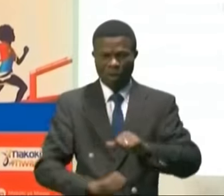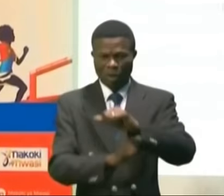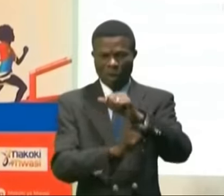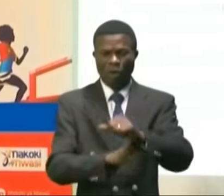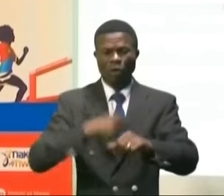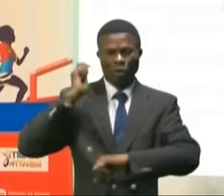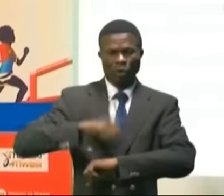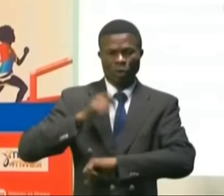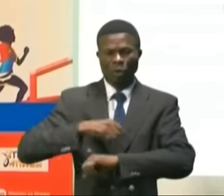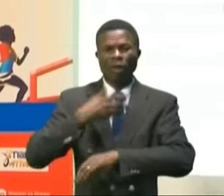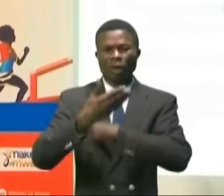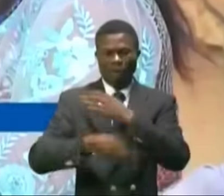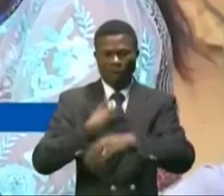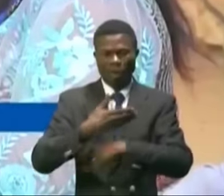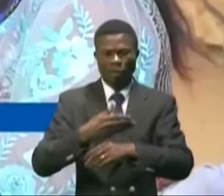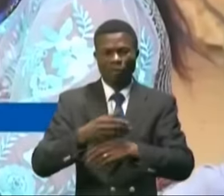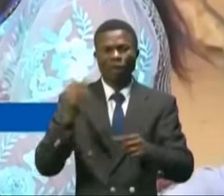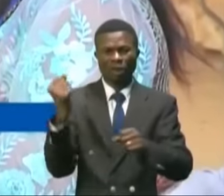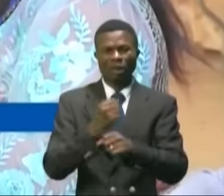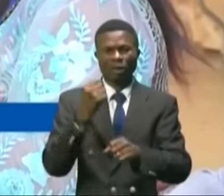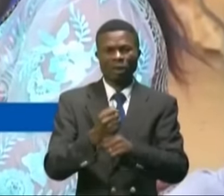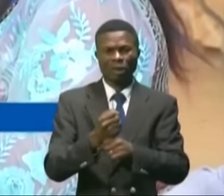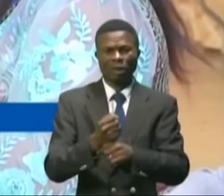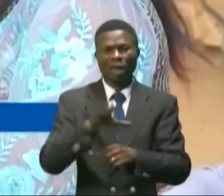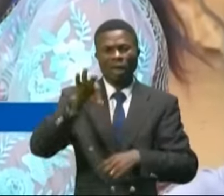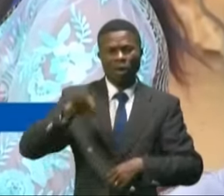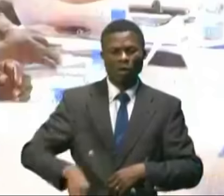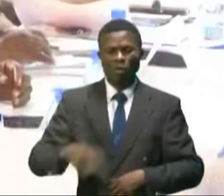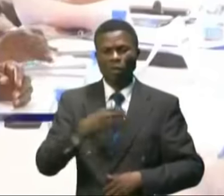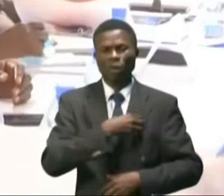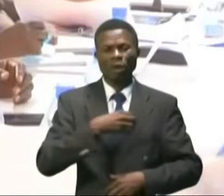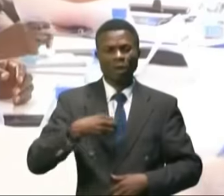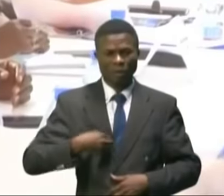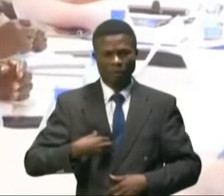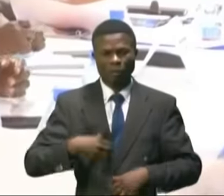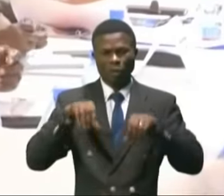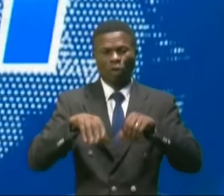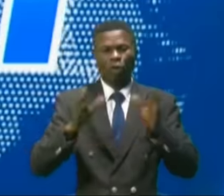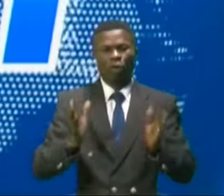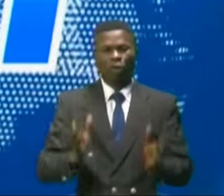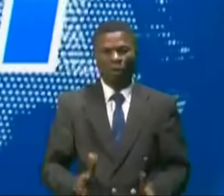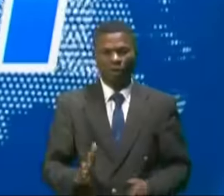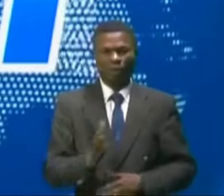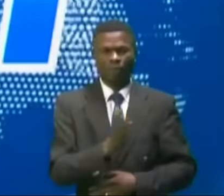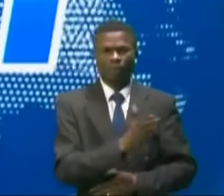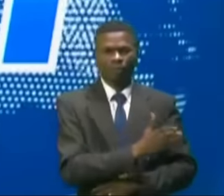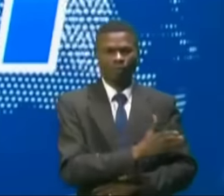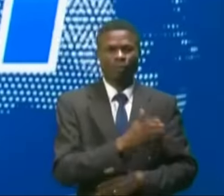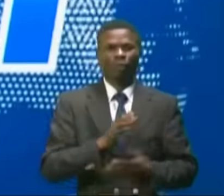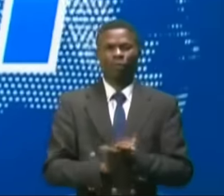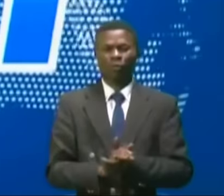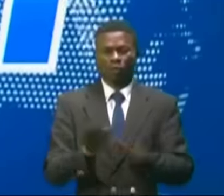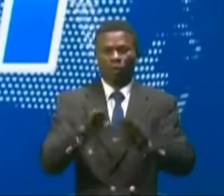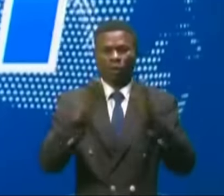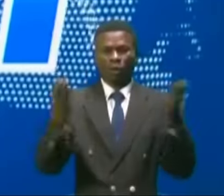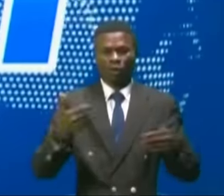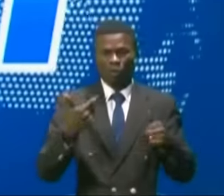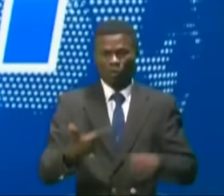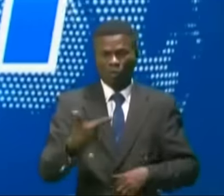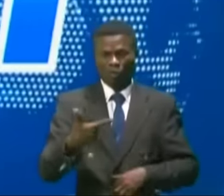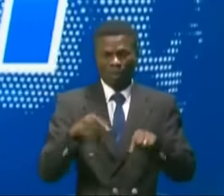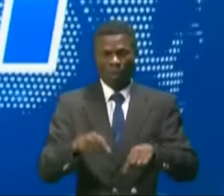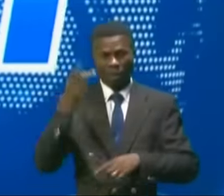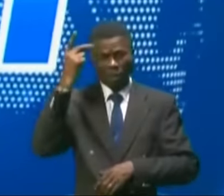dans l'accomplissement de leurs devoirs au profit de la femme congolaise. Ouverture, c'est mardi à